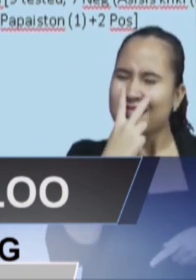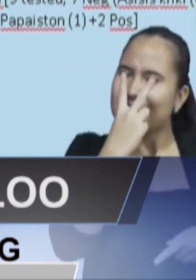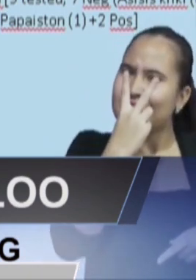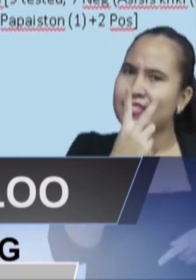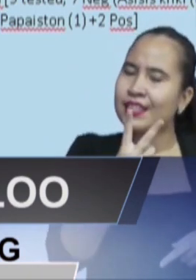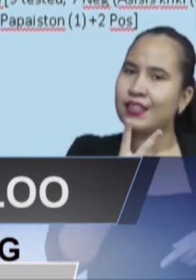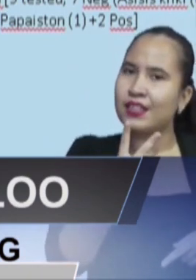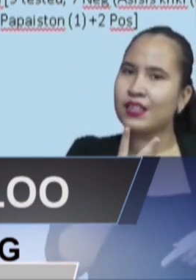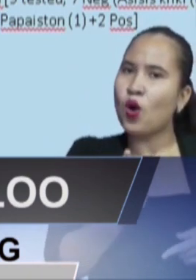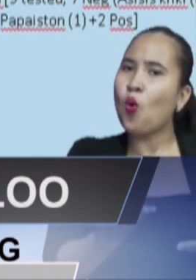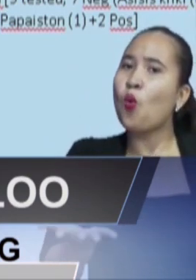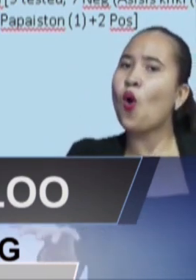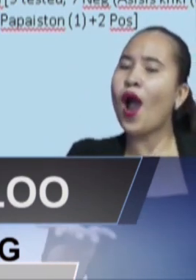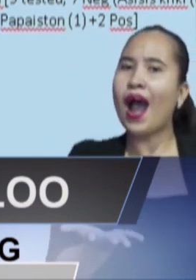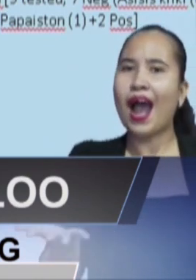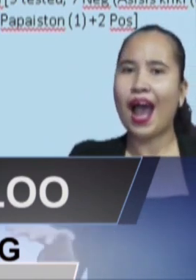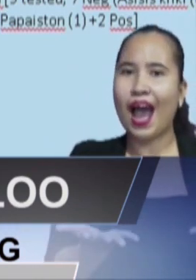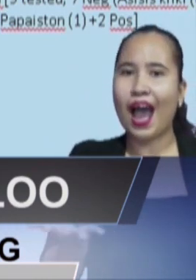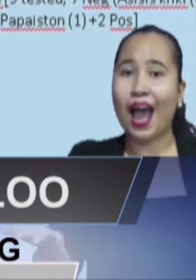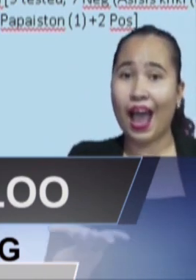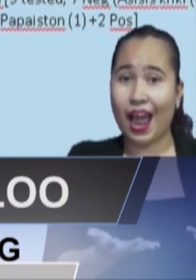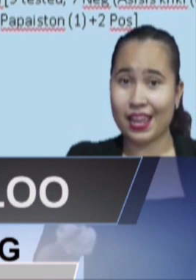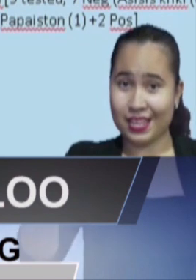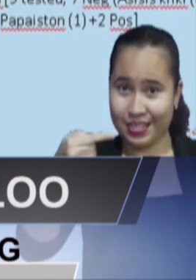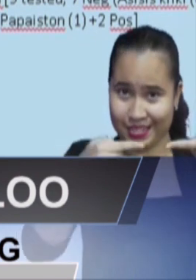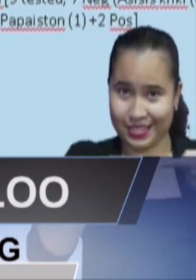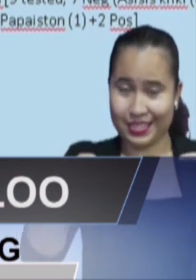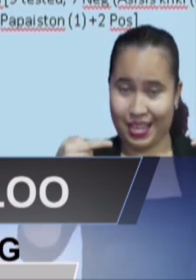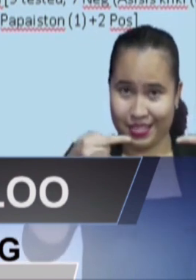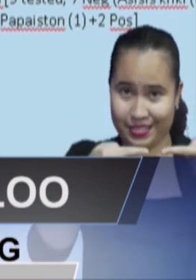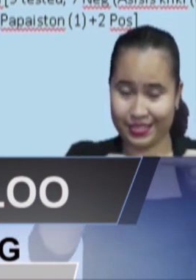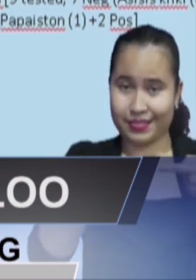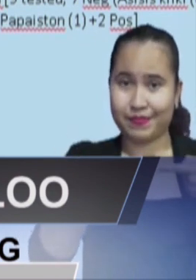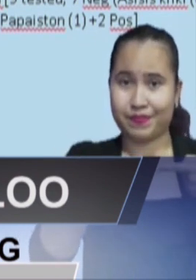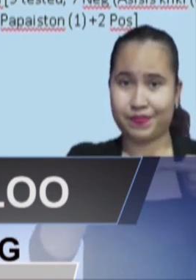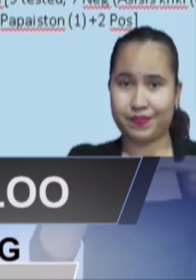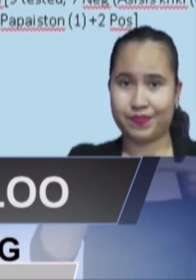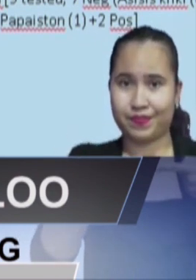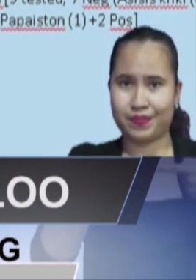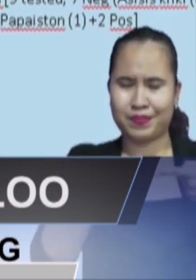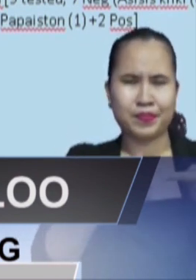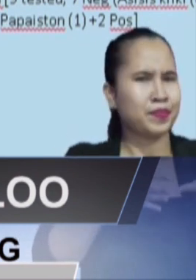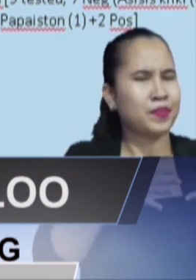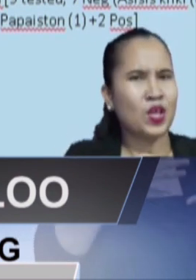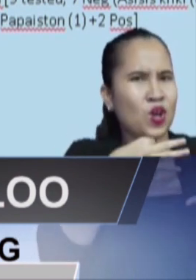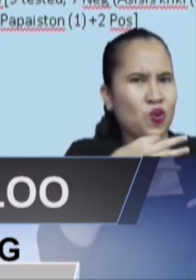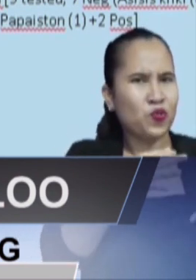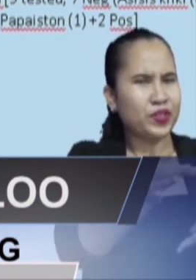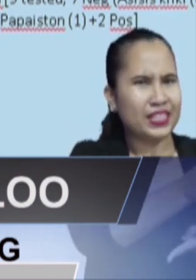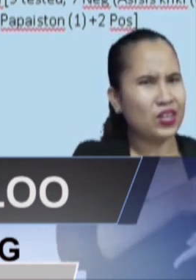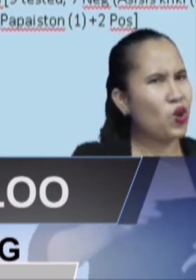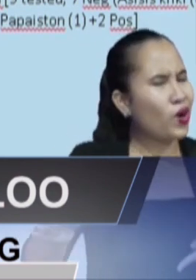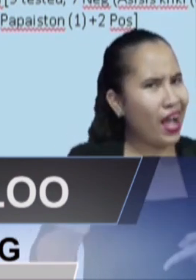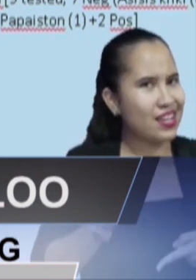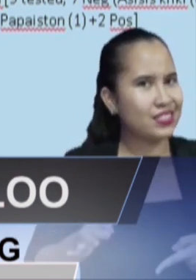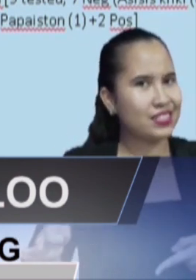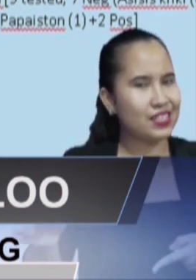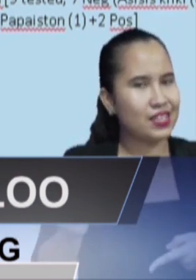waar er getest wordt. En dat hoeft dus niet te zijn, de locatie waar